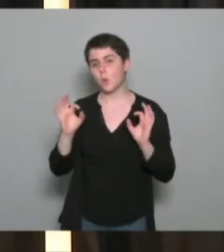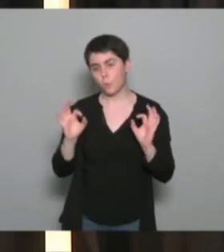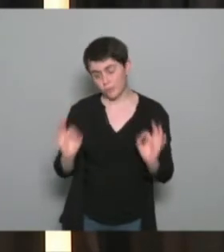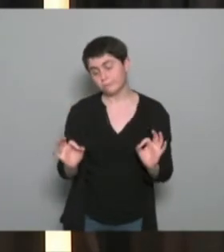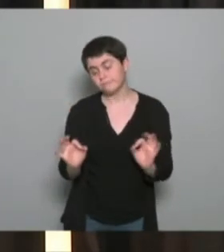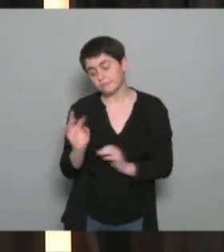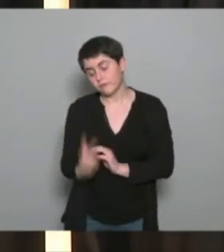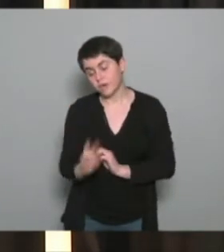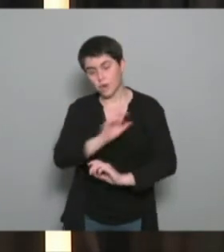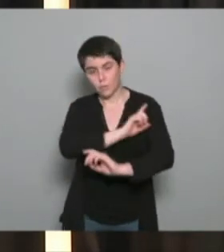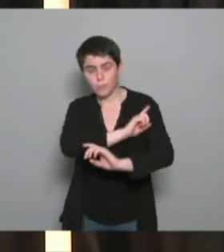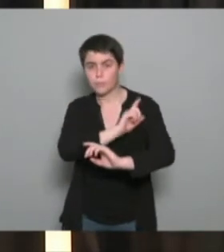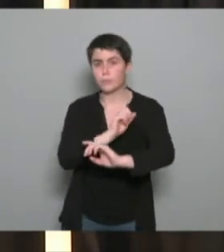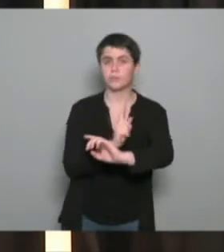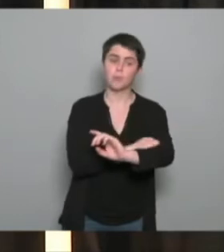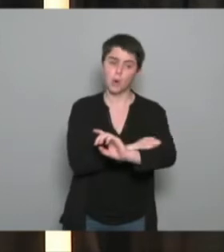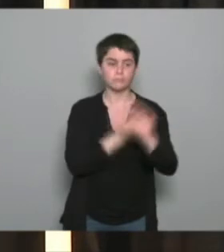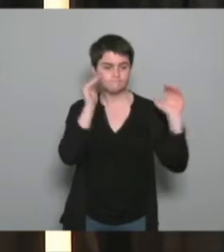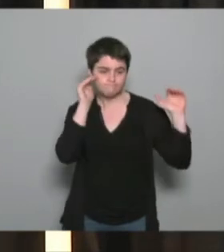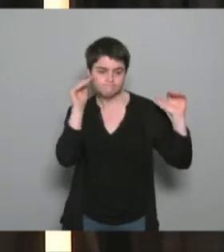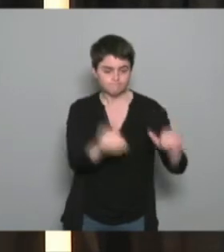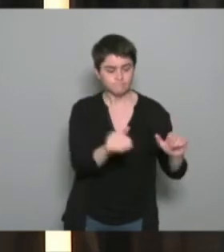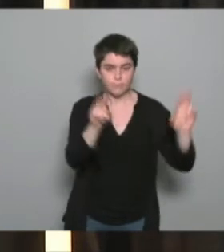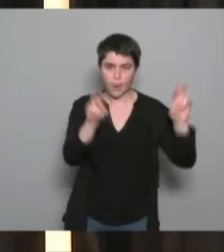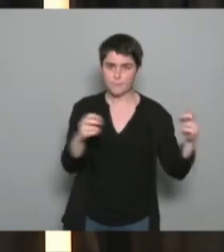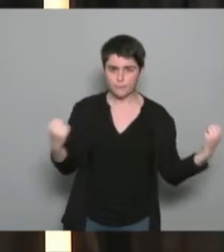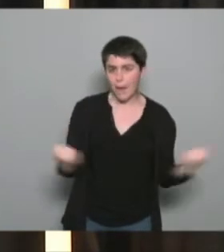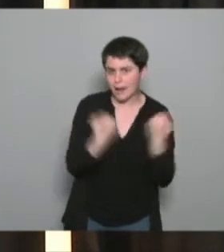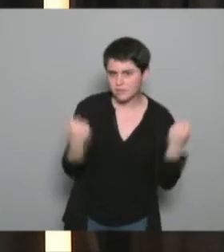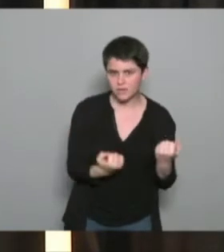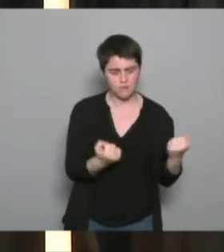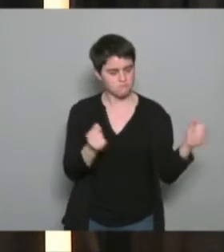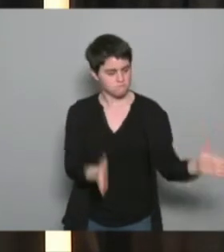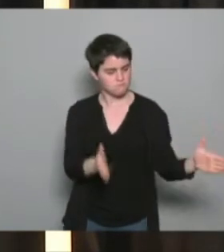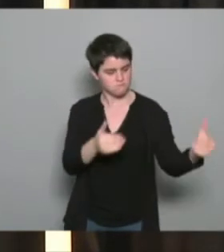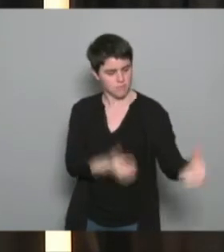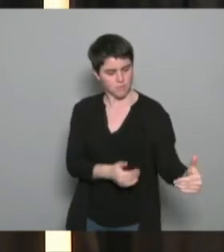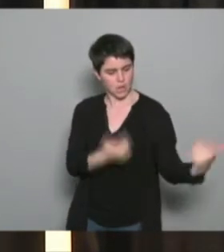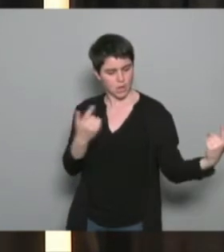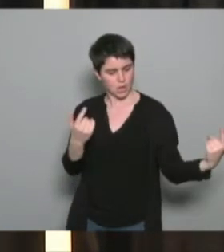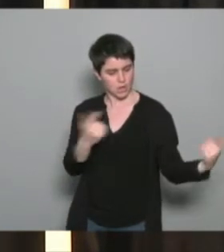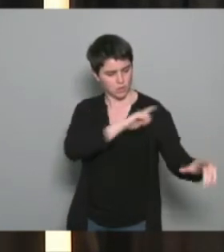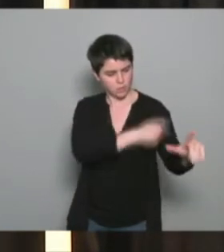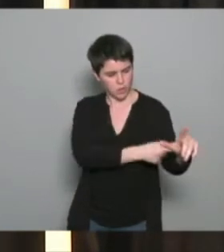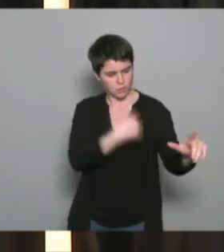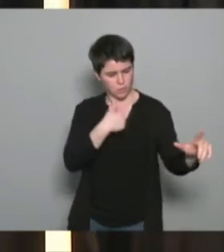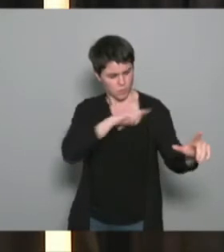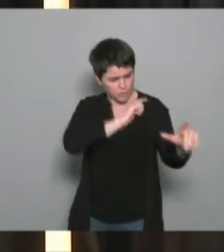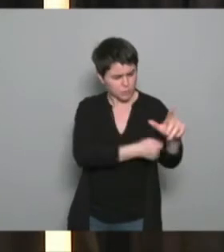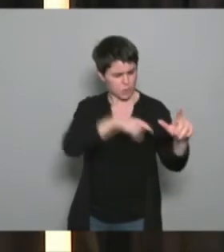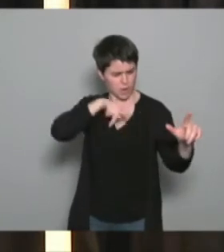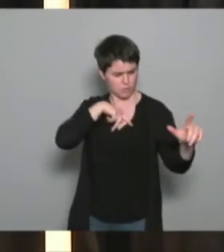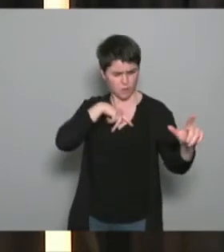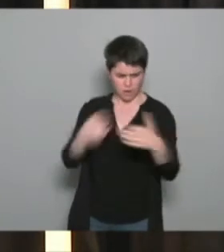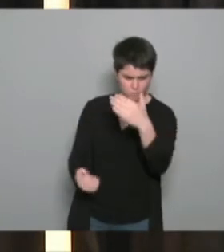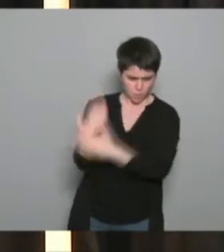une entrée activité en disant comment mon activité ma discipline je vais l'adapter à des nouveaux publics donc il une volonté